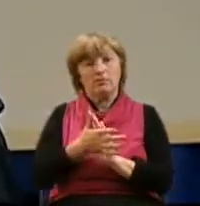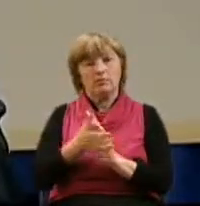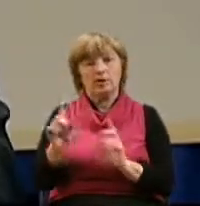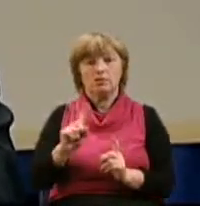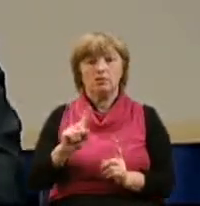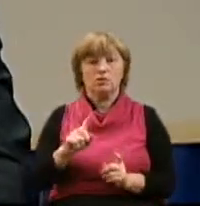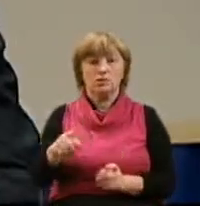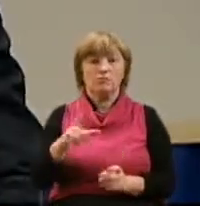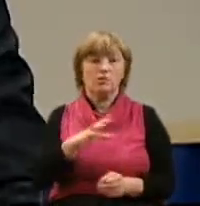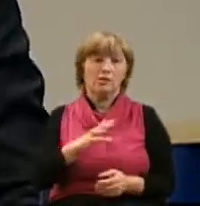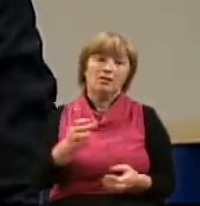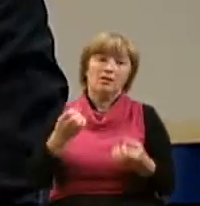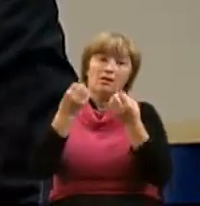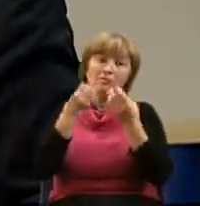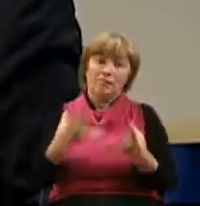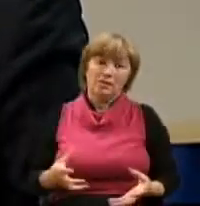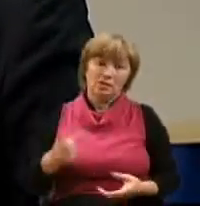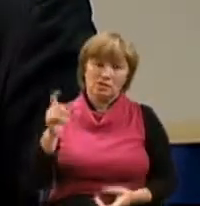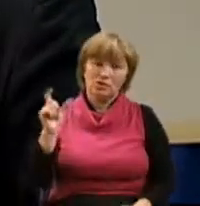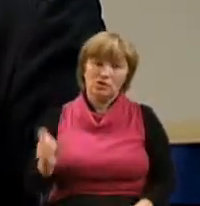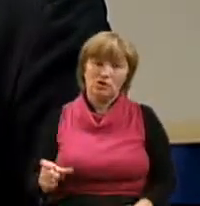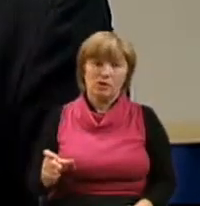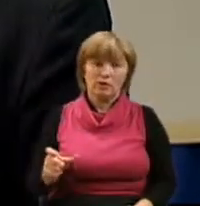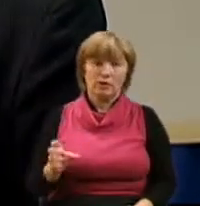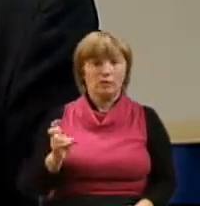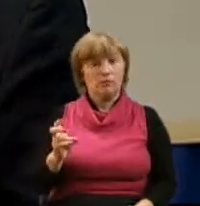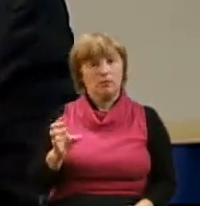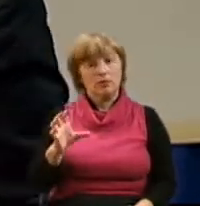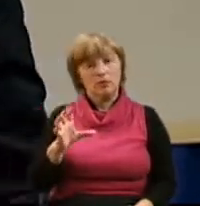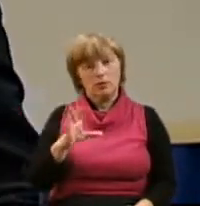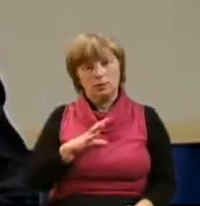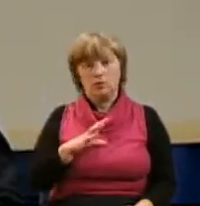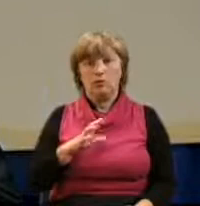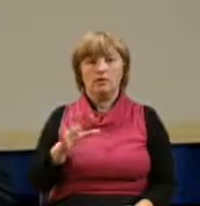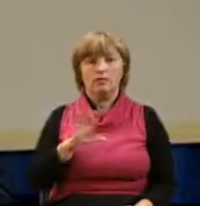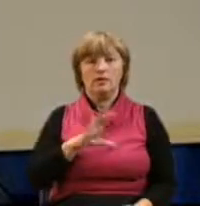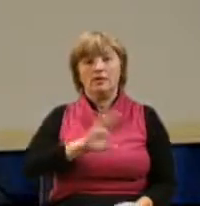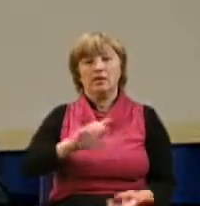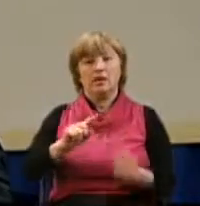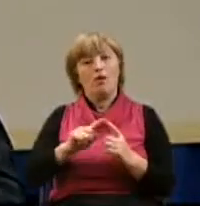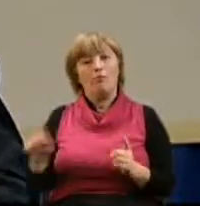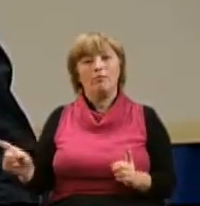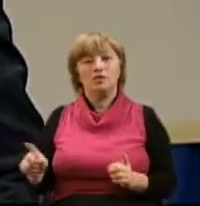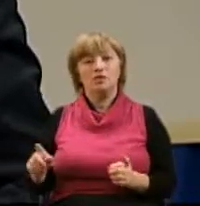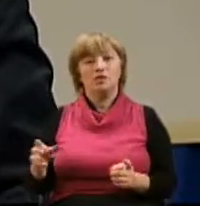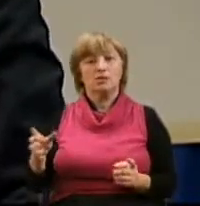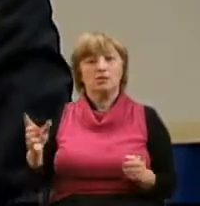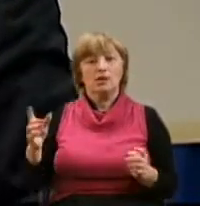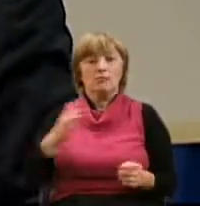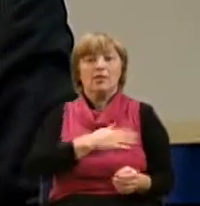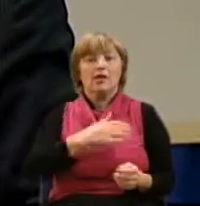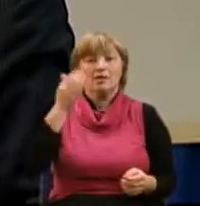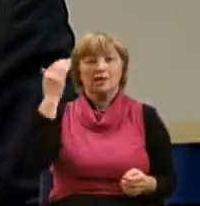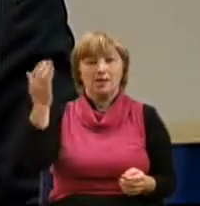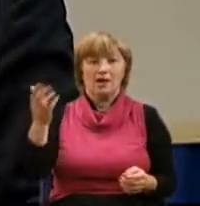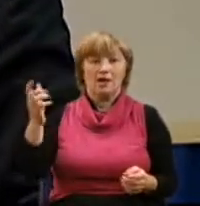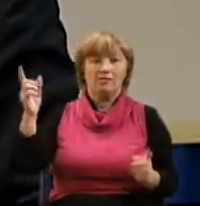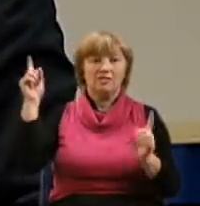что он был обычным человеком, но он стал необычным благодаря встрече с Иисусом.